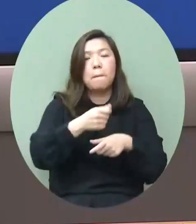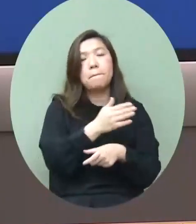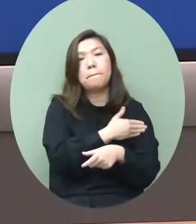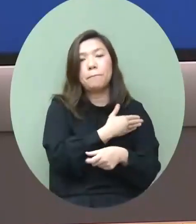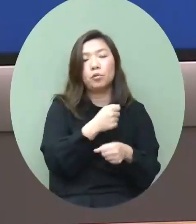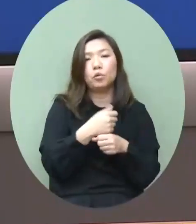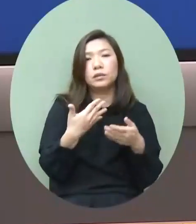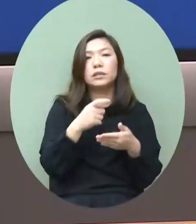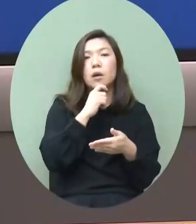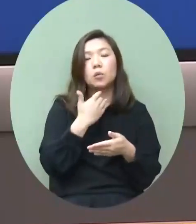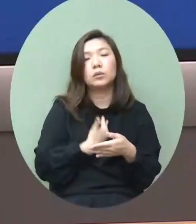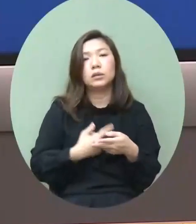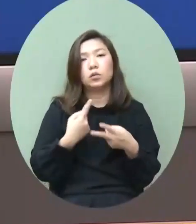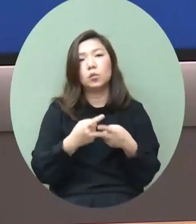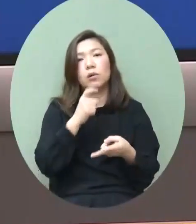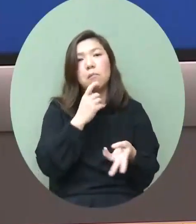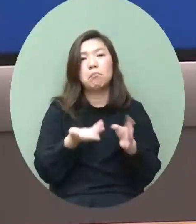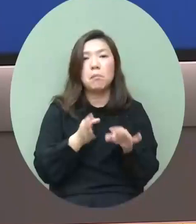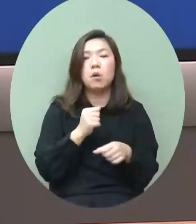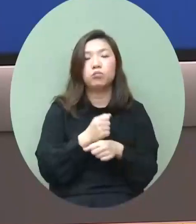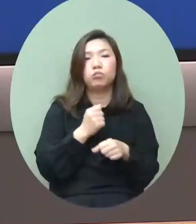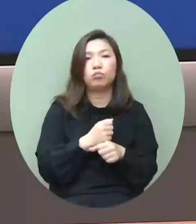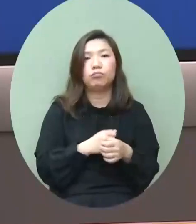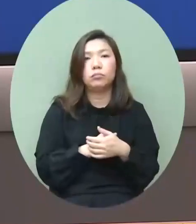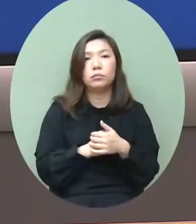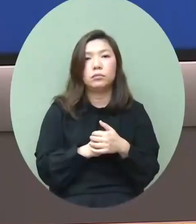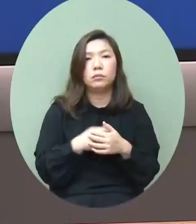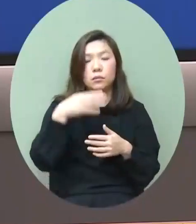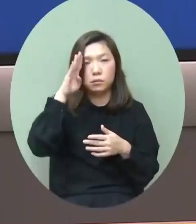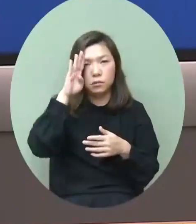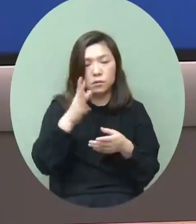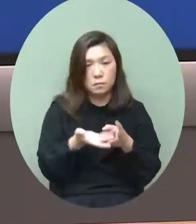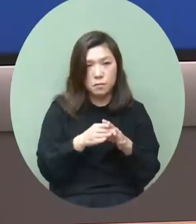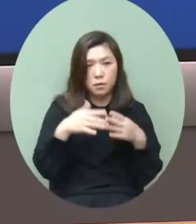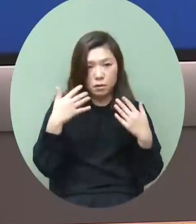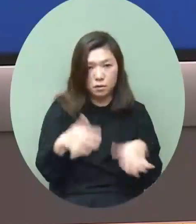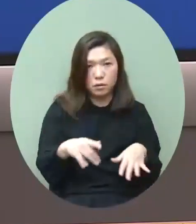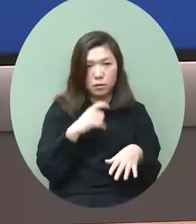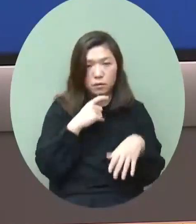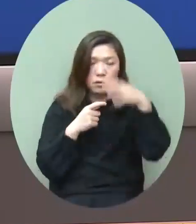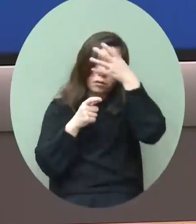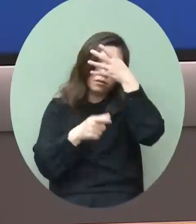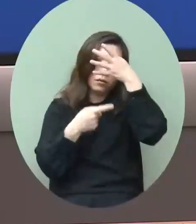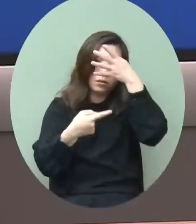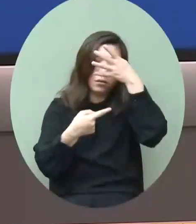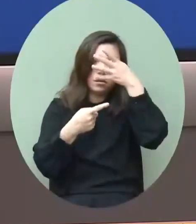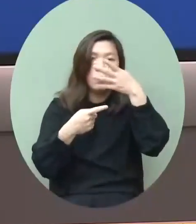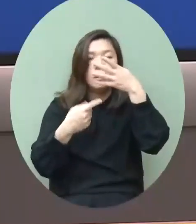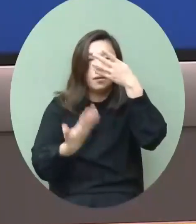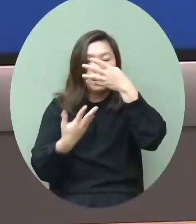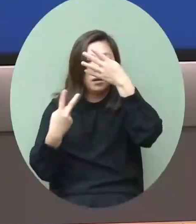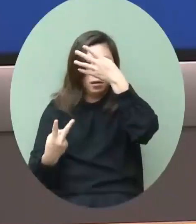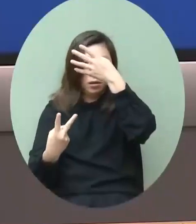事也有義工參與這個包裝的工作其後包裝完後在4月1日或2日